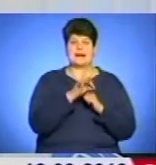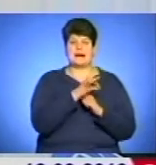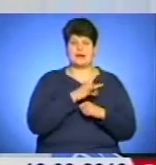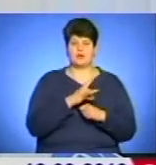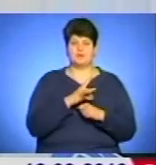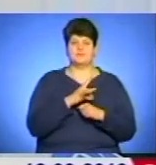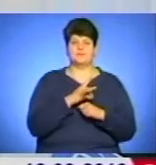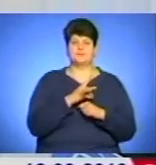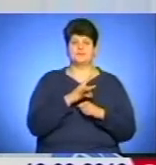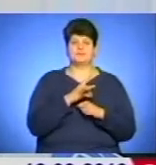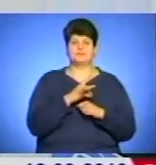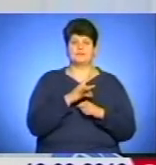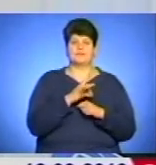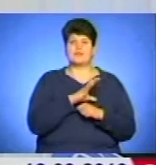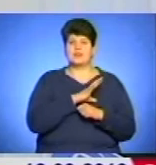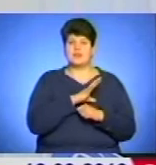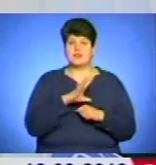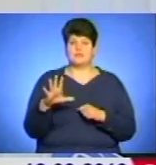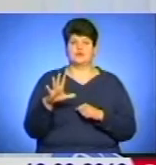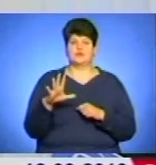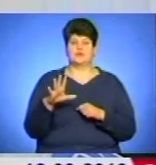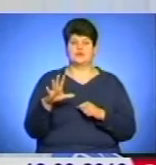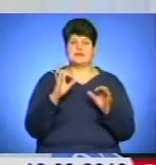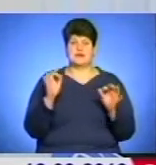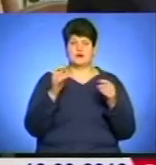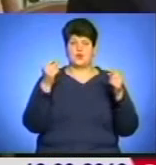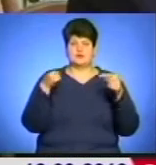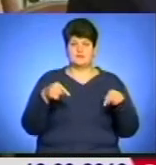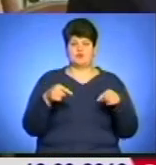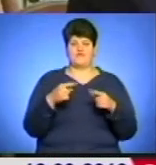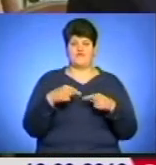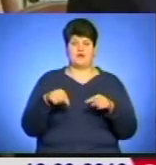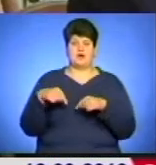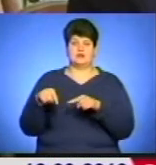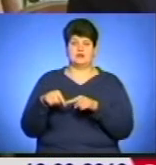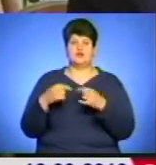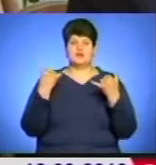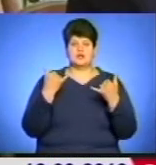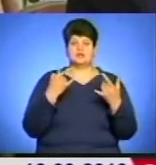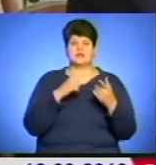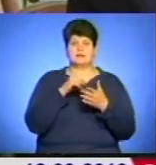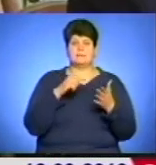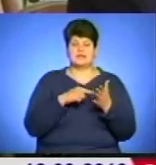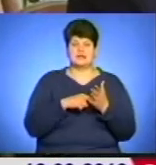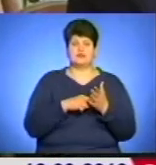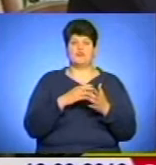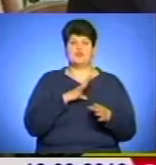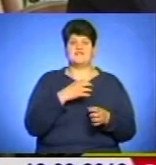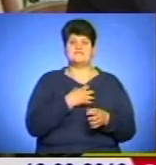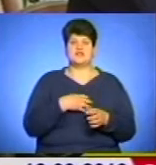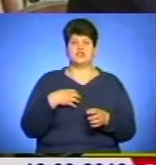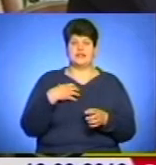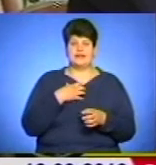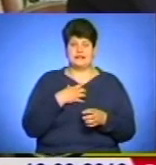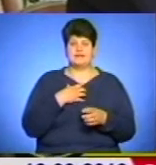було ніякого спаду в жодній галузі. Сьогоднішні питання, питання виносилися важливі, є